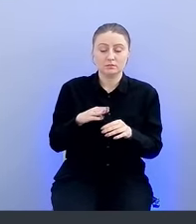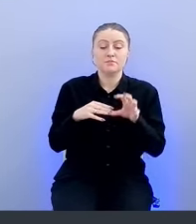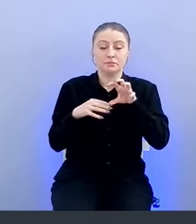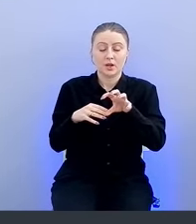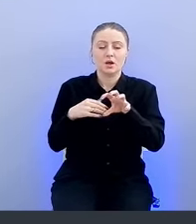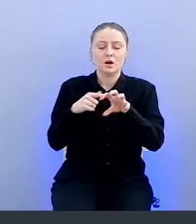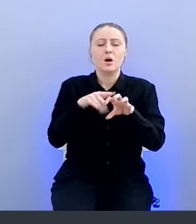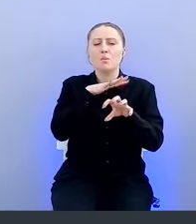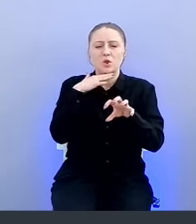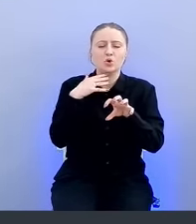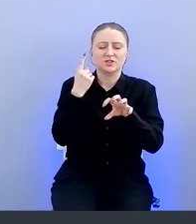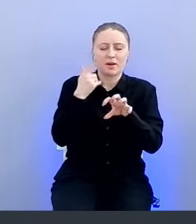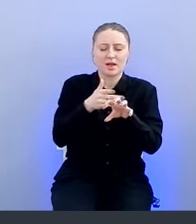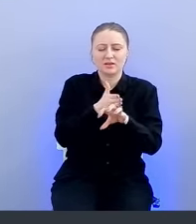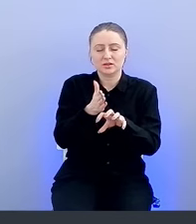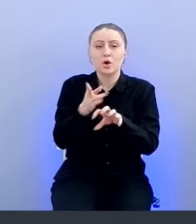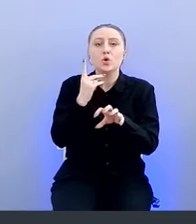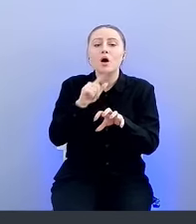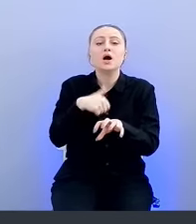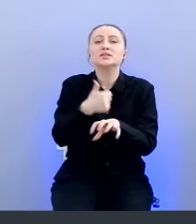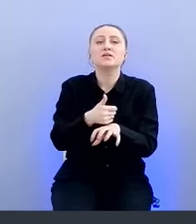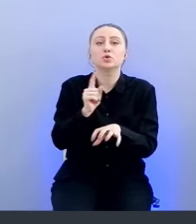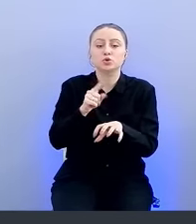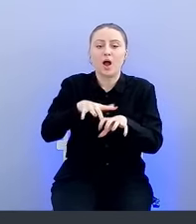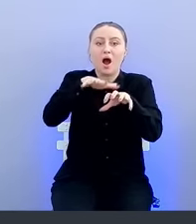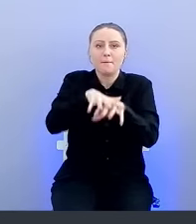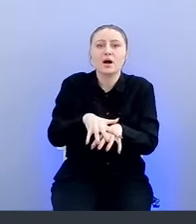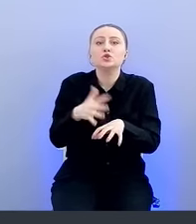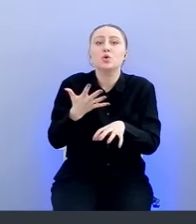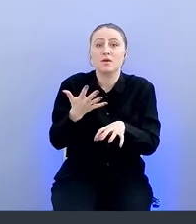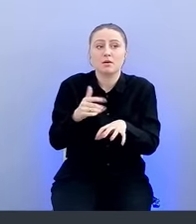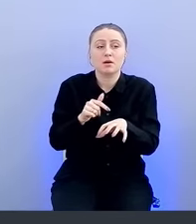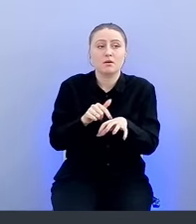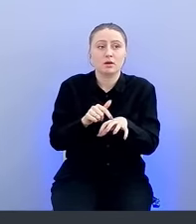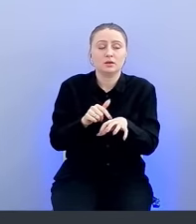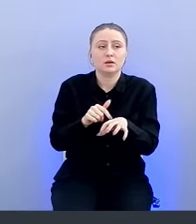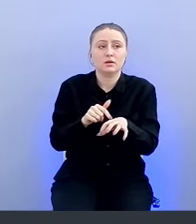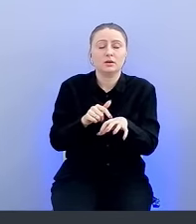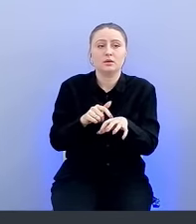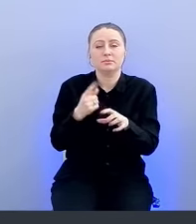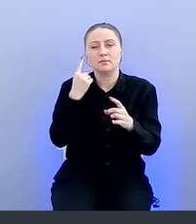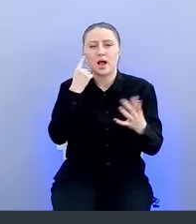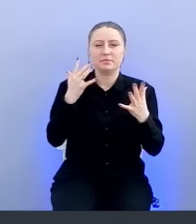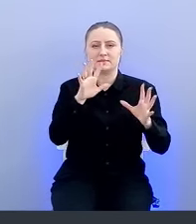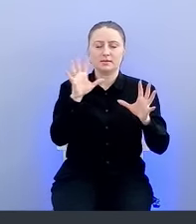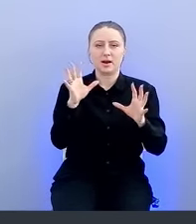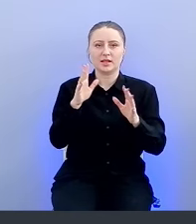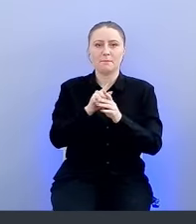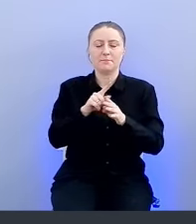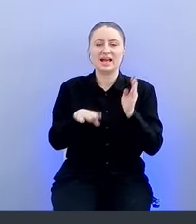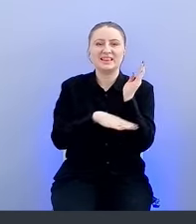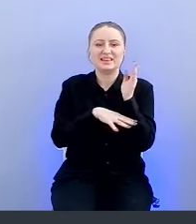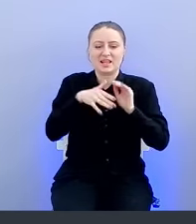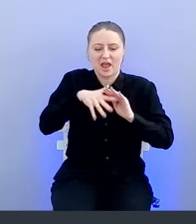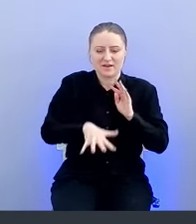множество атрибутов, но основной атрибут, на основе которого он генерится, это абстрактное синтаксическое дерево по коду.